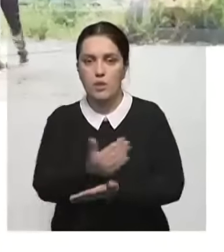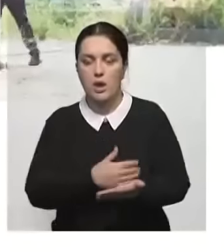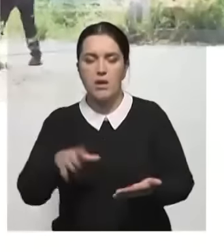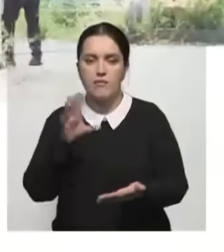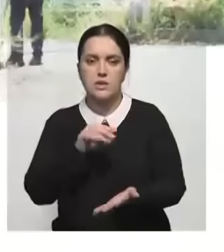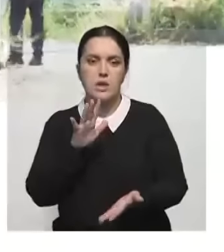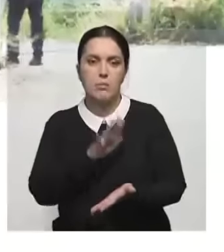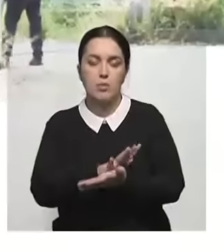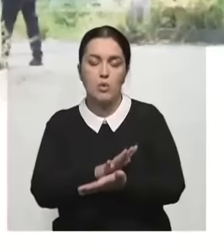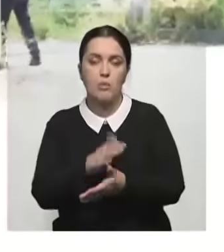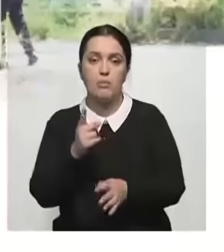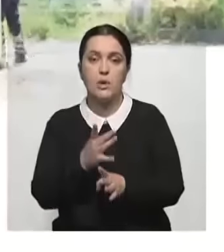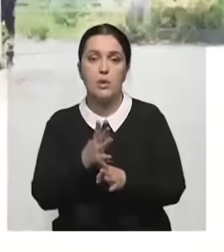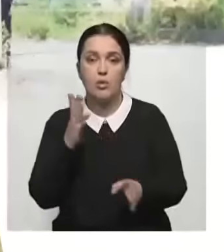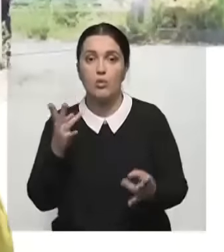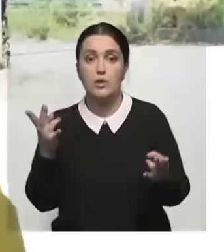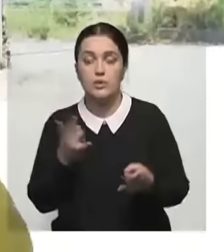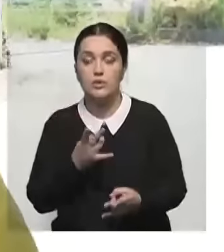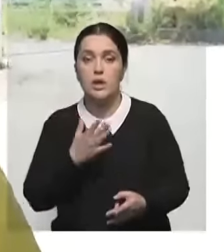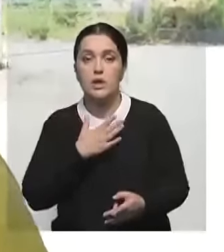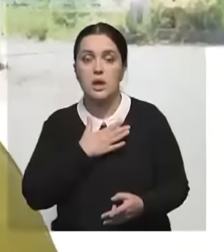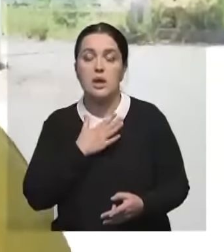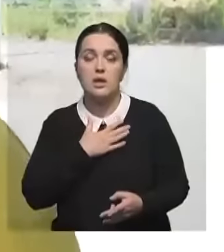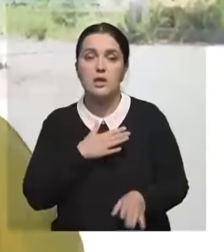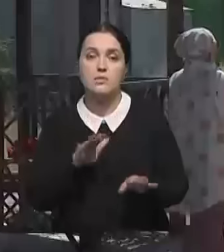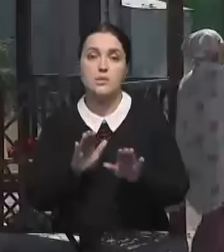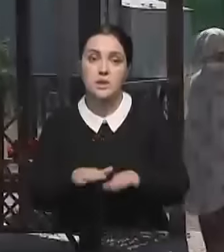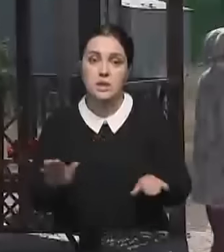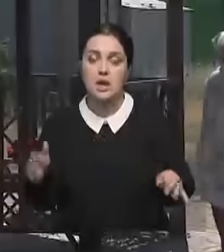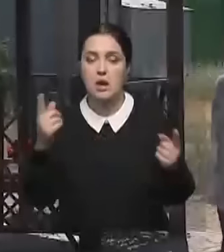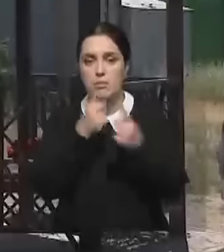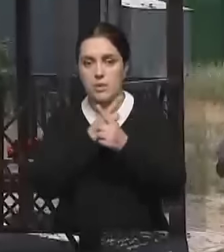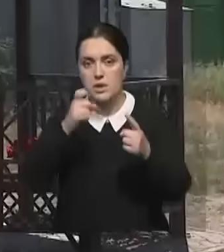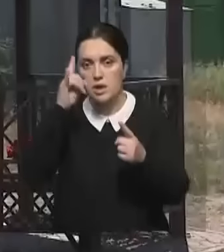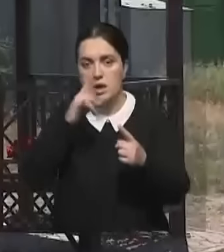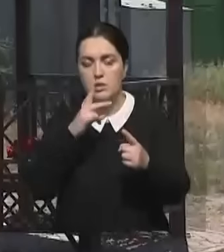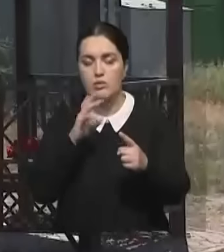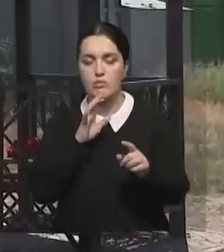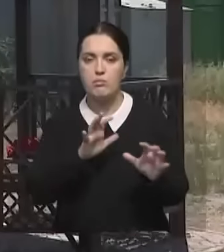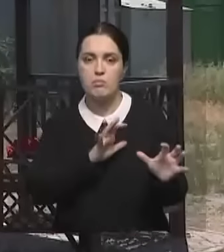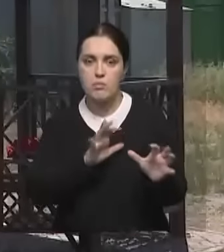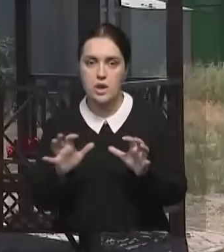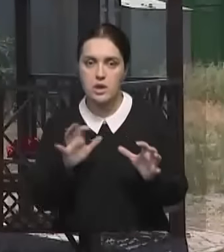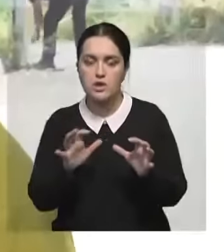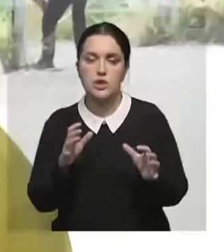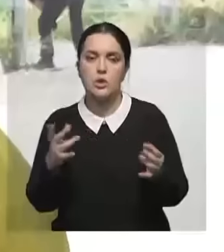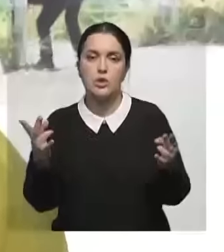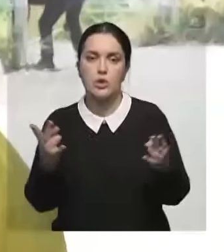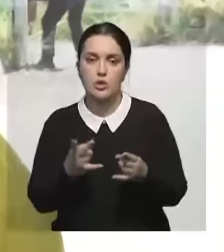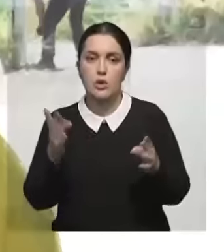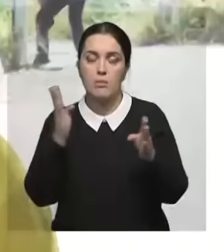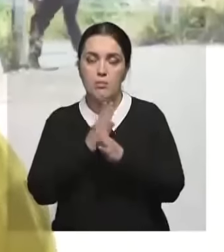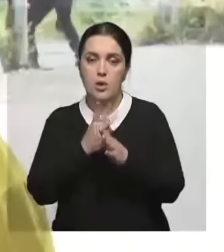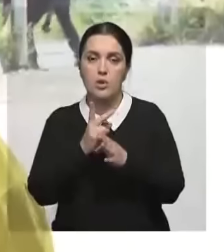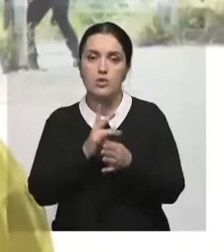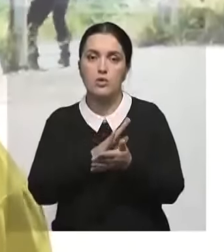мусор. Это в первую очередь нужно нам, нашим детям. Призываю казахстанцев бережно относиться к окружающей среде. Ведь чисто не